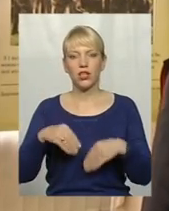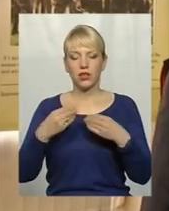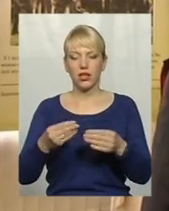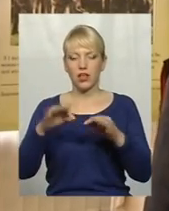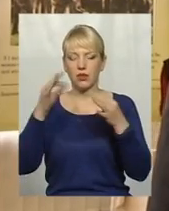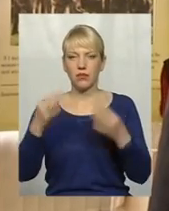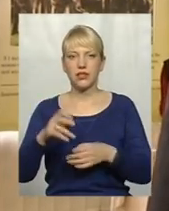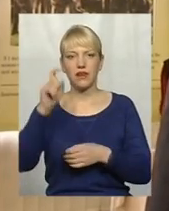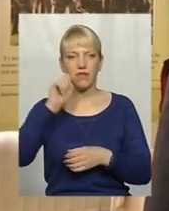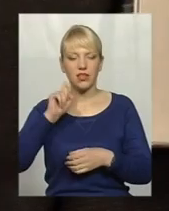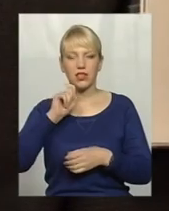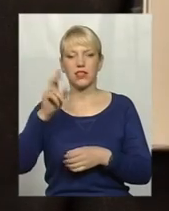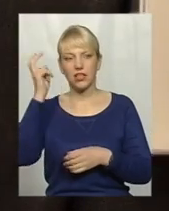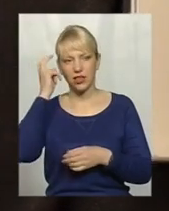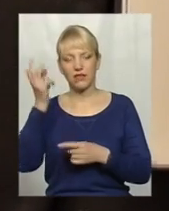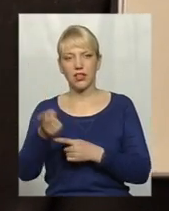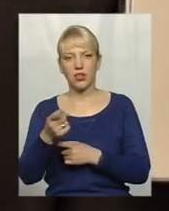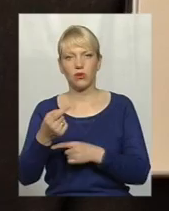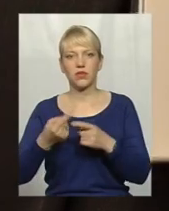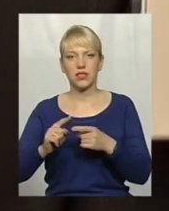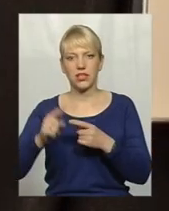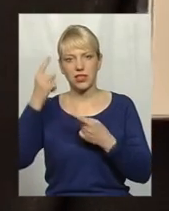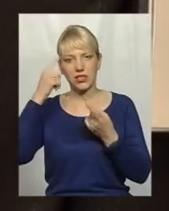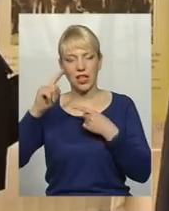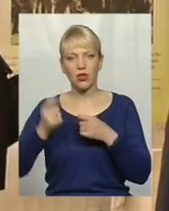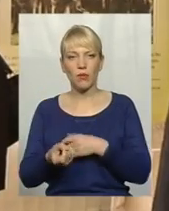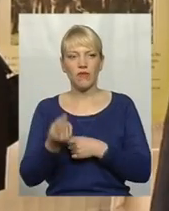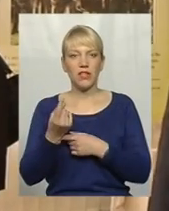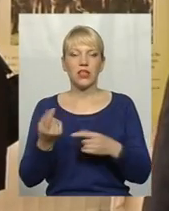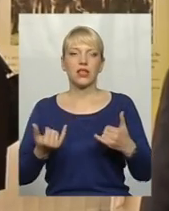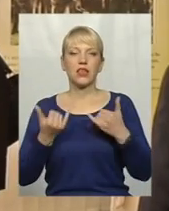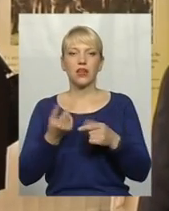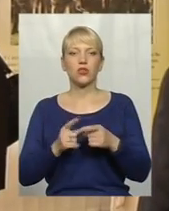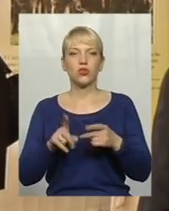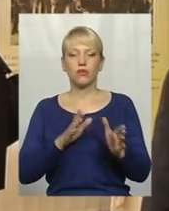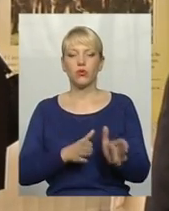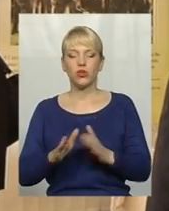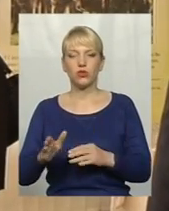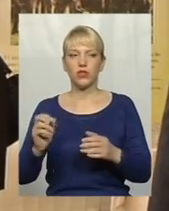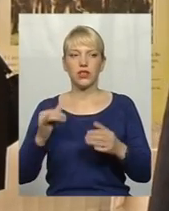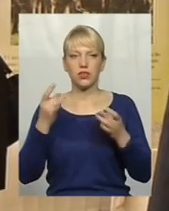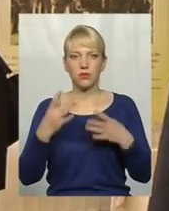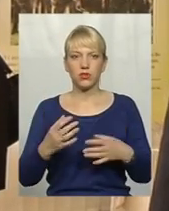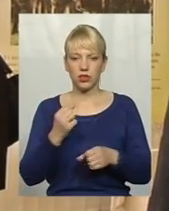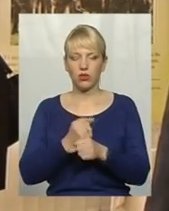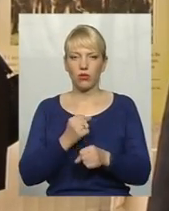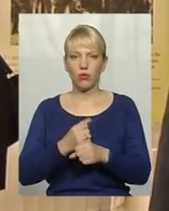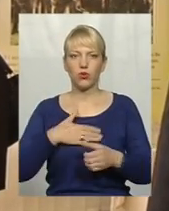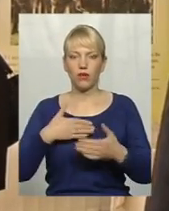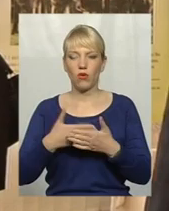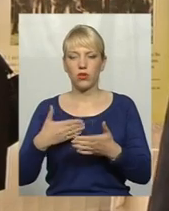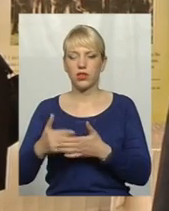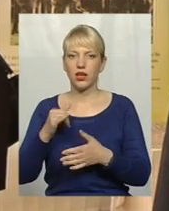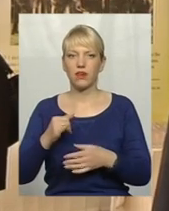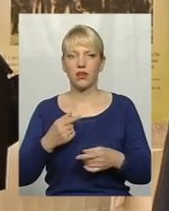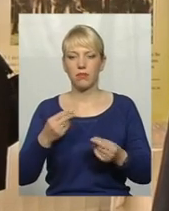Вінниці, Києва, Тернополя. Сам задум виник для того, щоб впорядкувати і спростити роботу волонтерів і бізнесменів